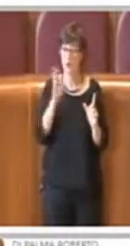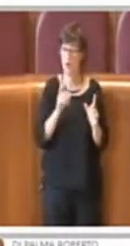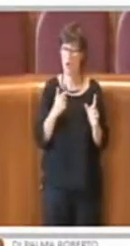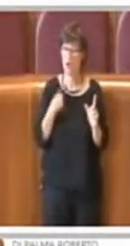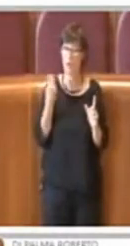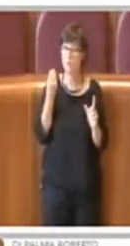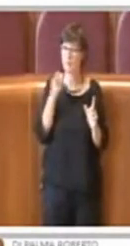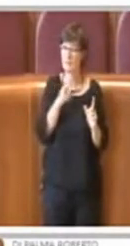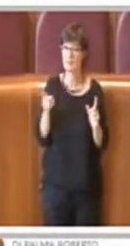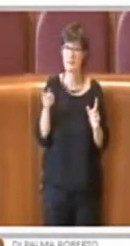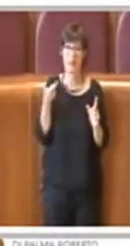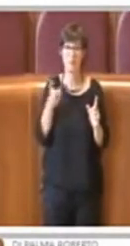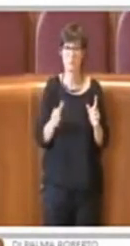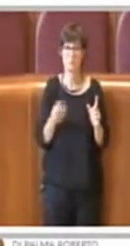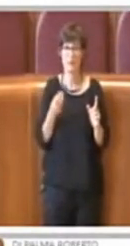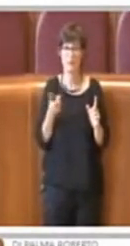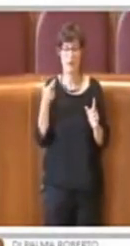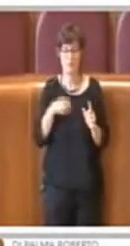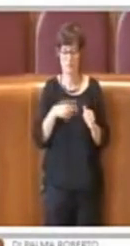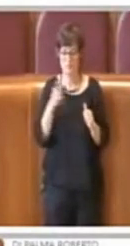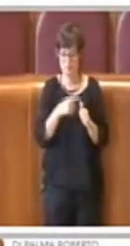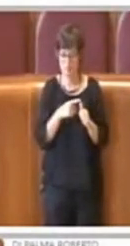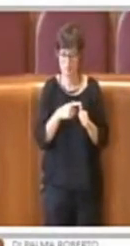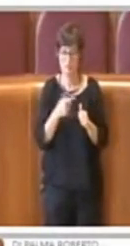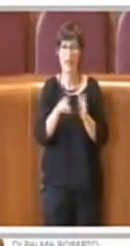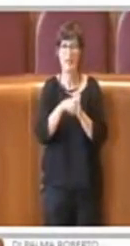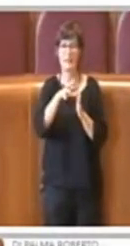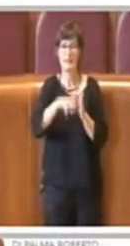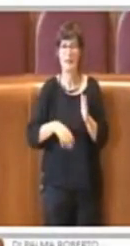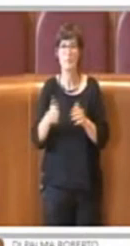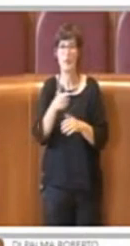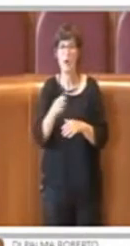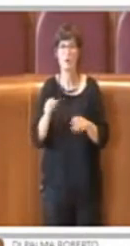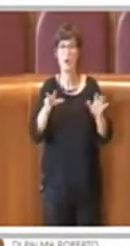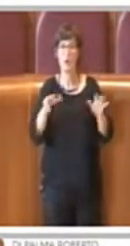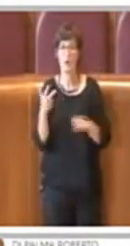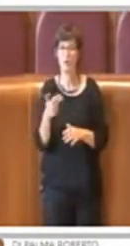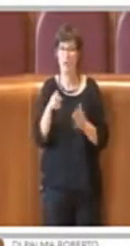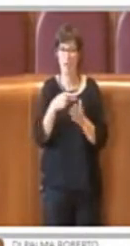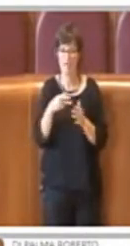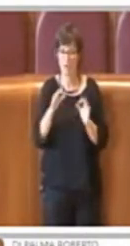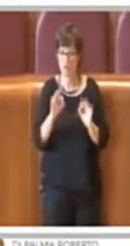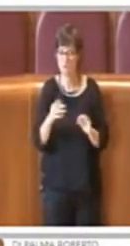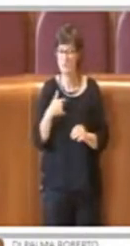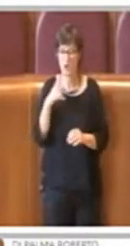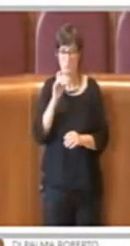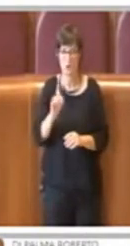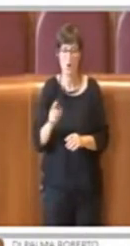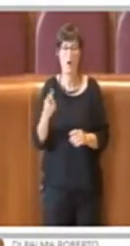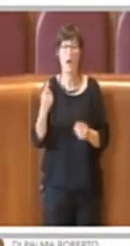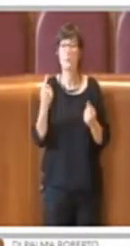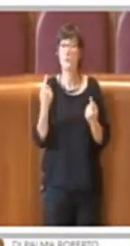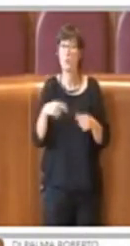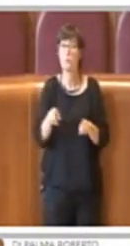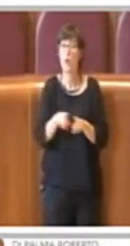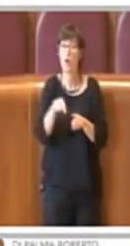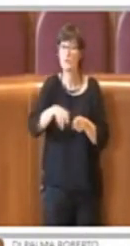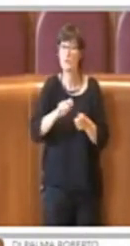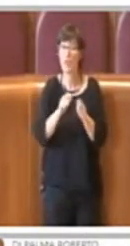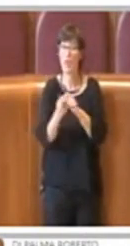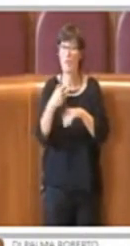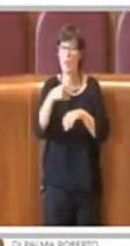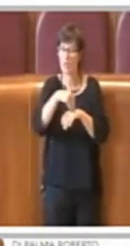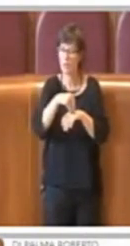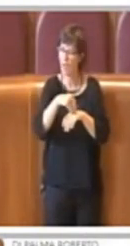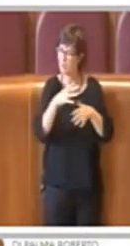la delibera 183 non è stata votata, non si capisce per quale motivo, anche questo emendamento che rispecchia esattamente quello che è stato